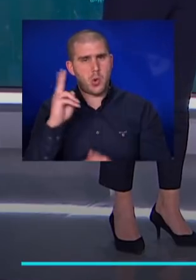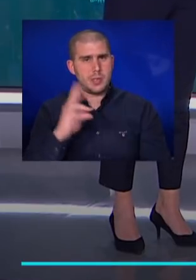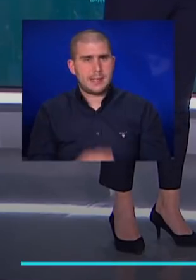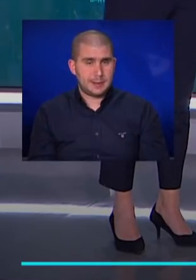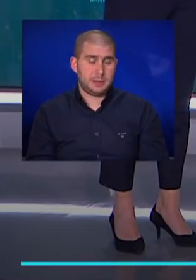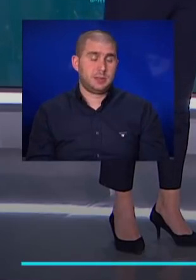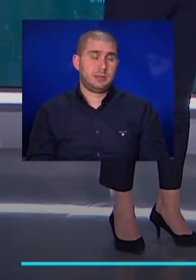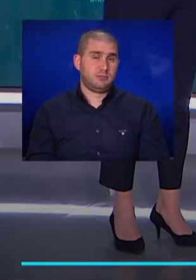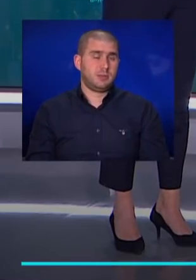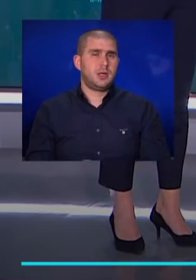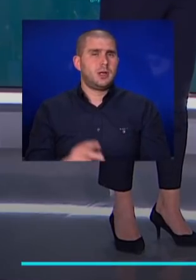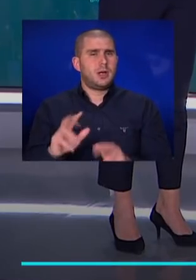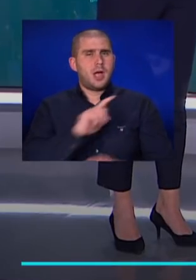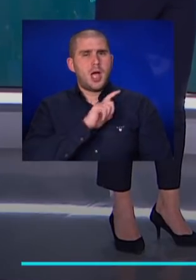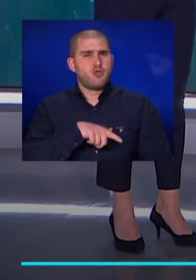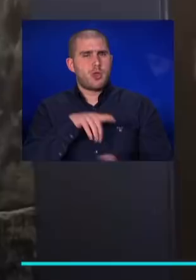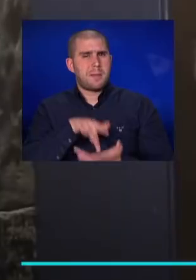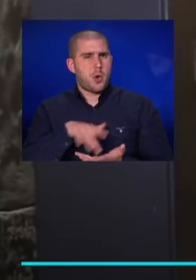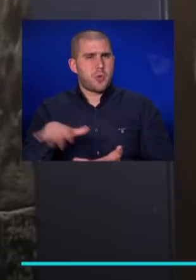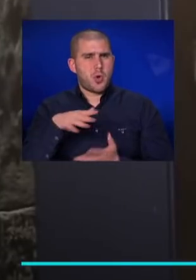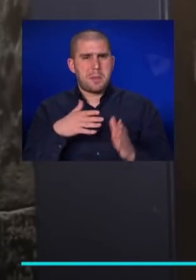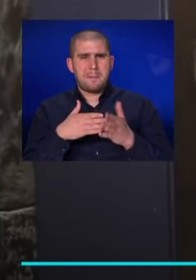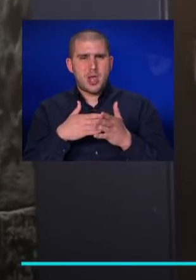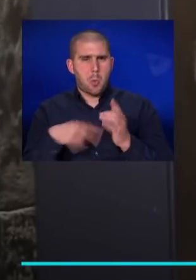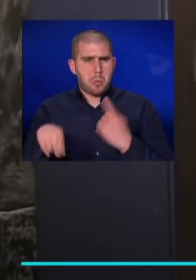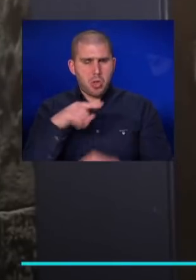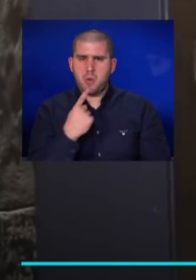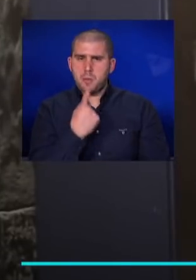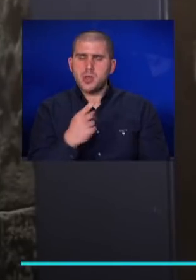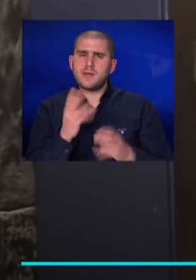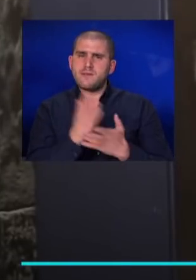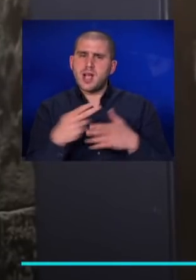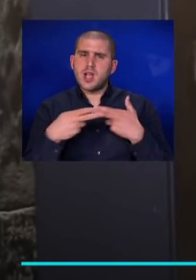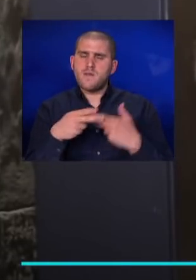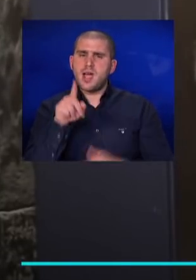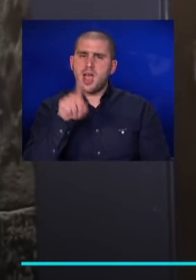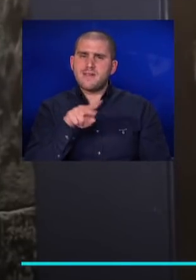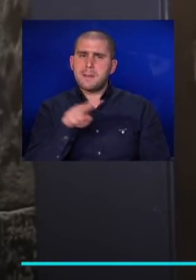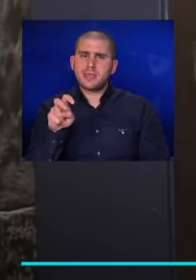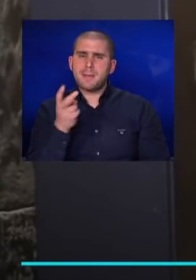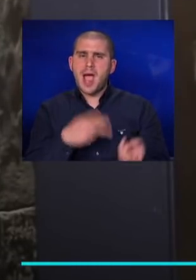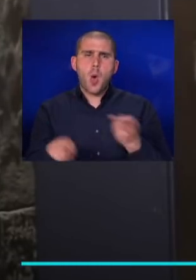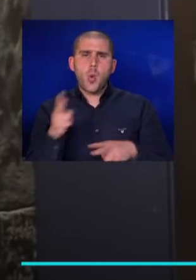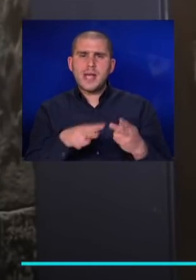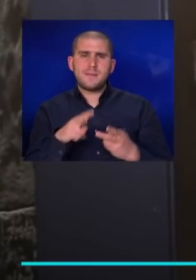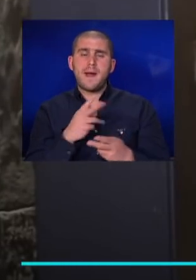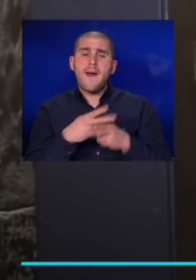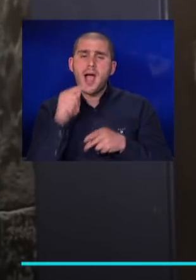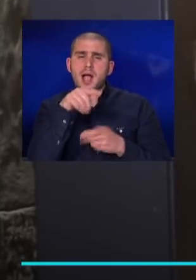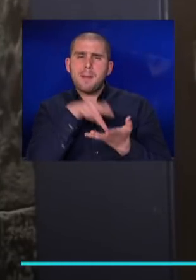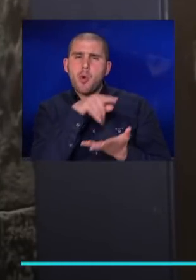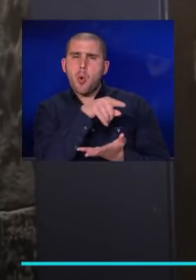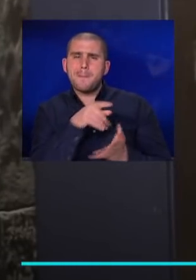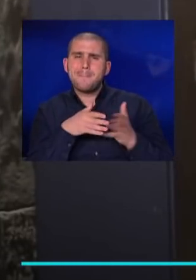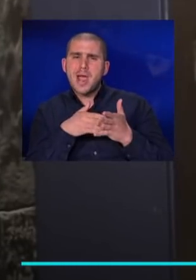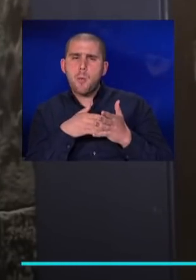בכלל, הרשויות המקומיות במריופול טוענות שיש כבר קרוב ל-12 מרוגים. רק שם, מאז